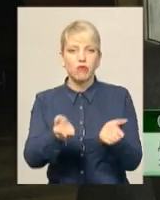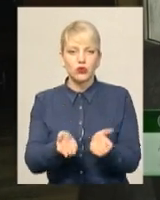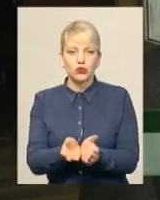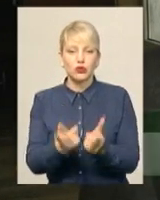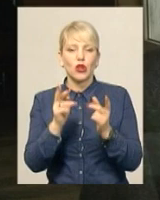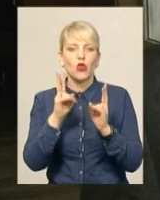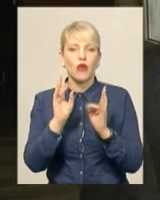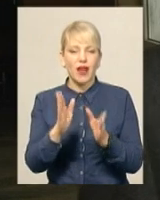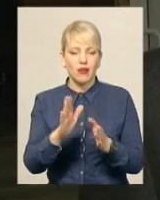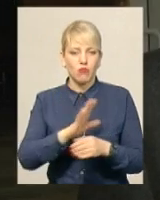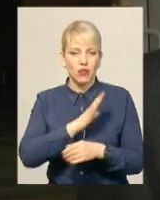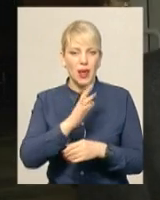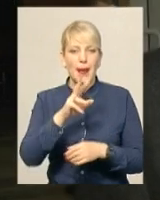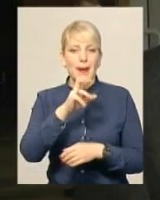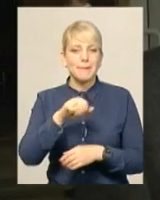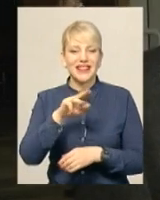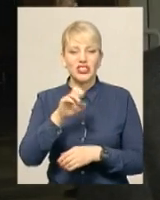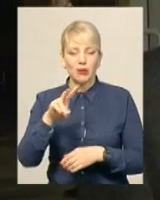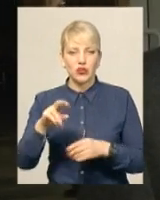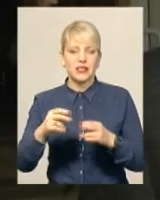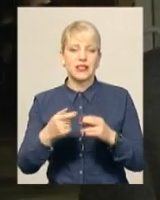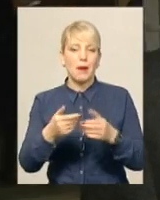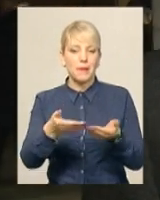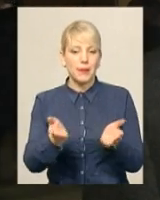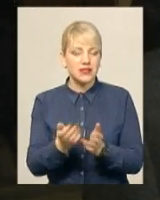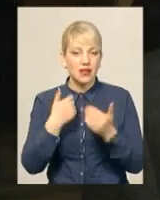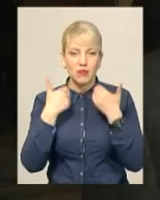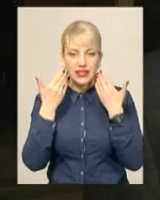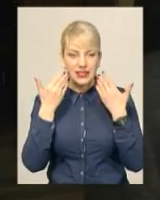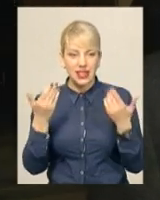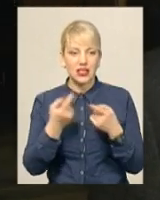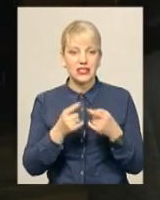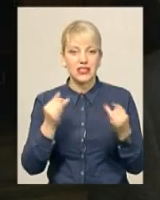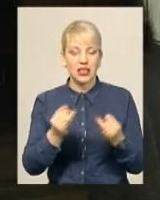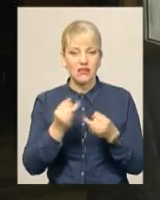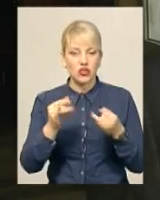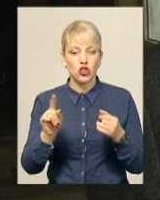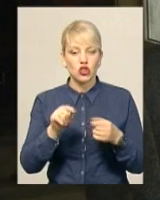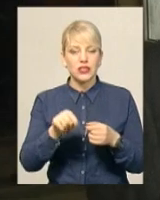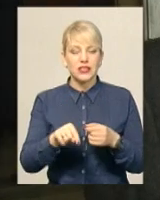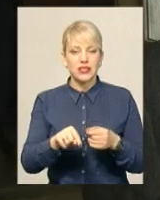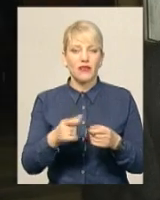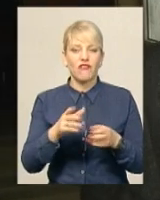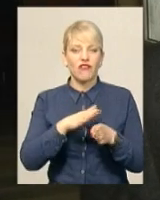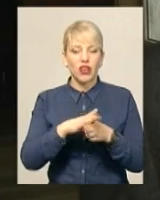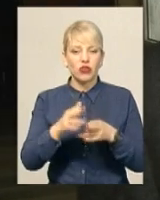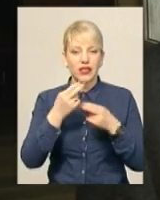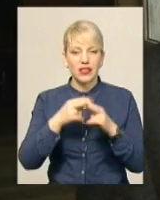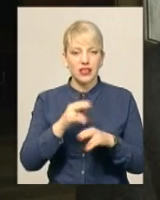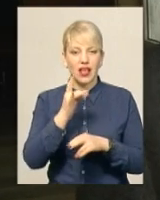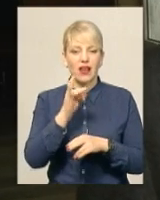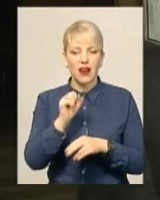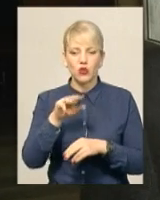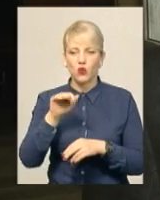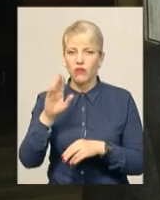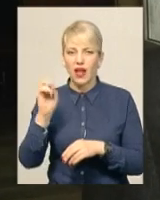Межибіжська миска, ми не знали. Цікавинка цієї миски, що вона виготовлена в техніці ретування. Зараз така техніка тільки